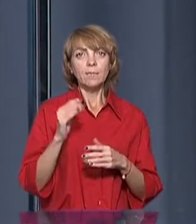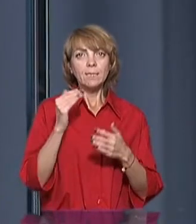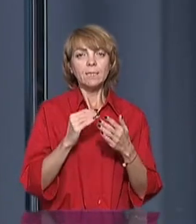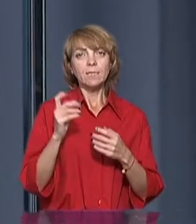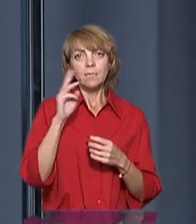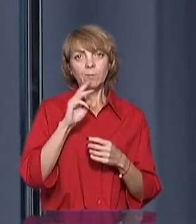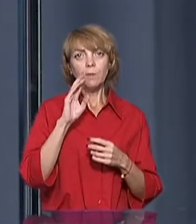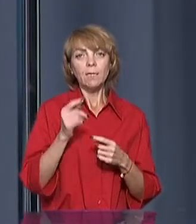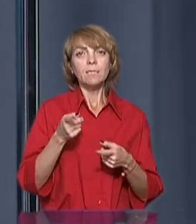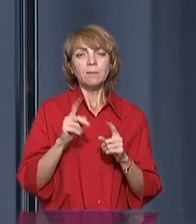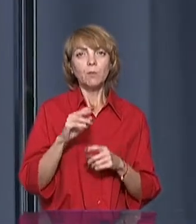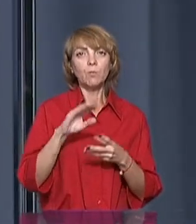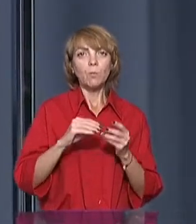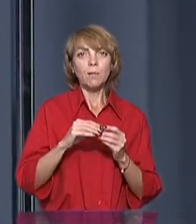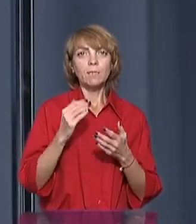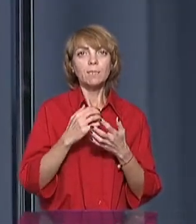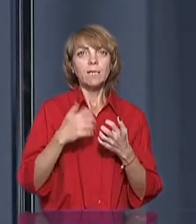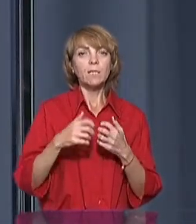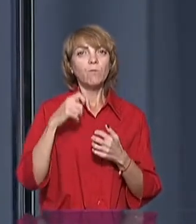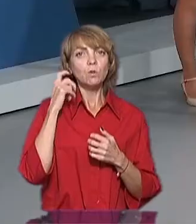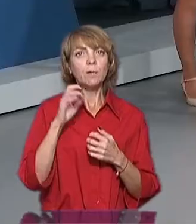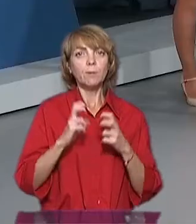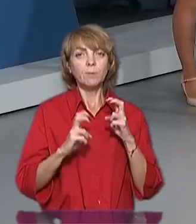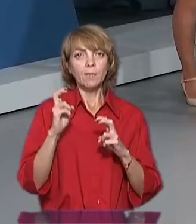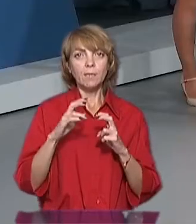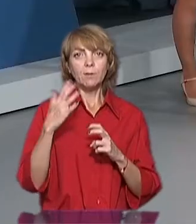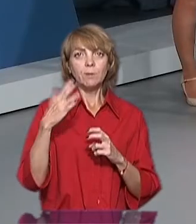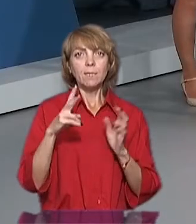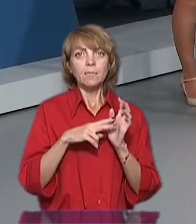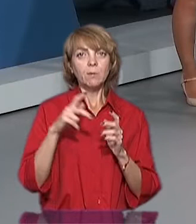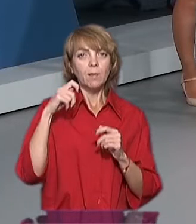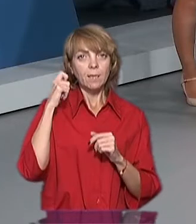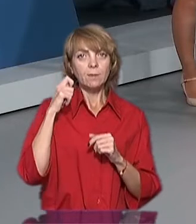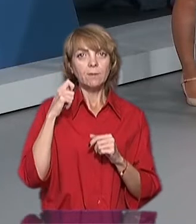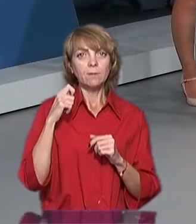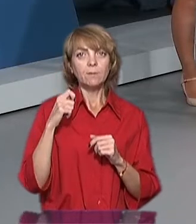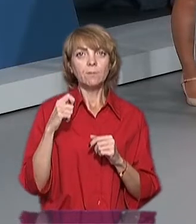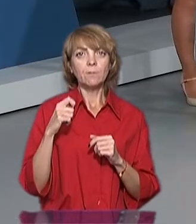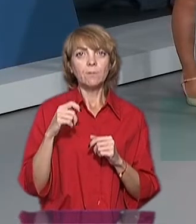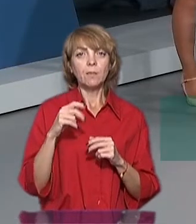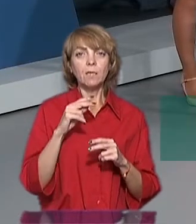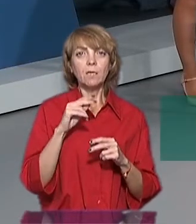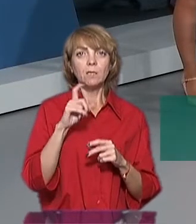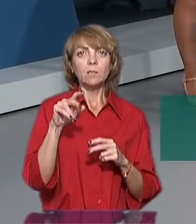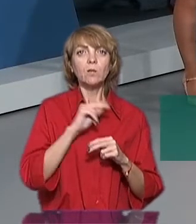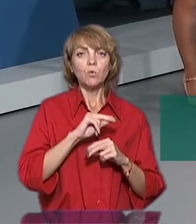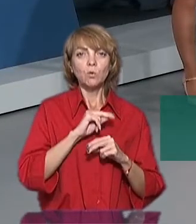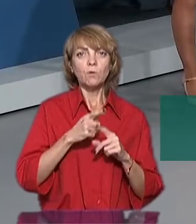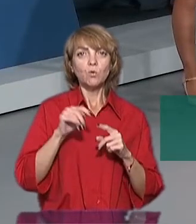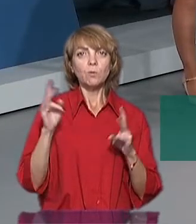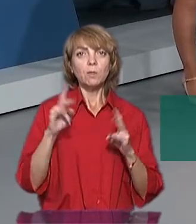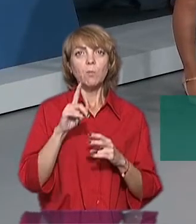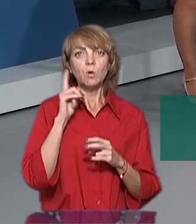зарплата, дійсні проблема, середний візраст на підприємі 57 років, це теж біда